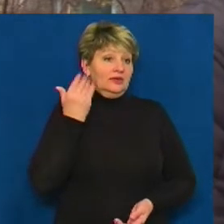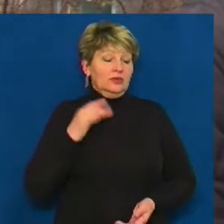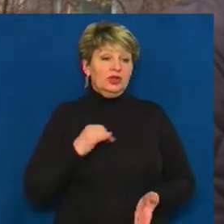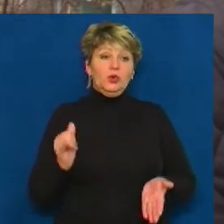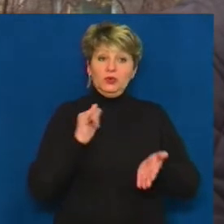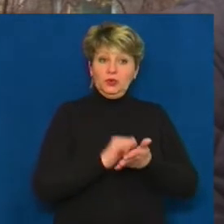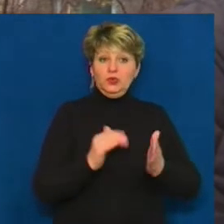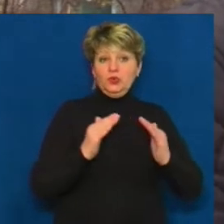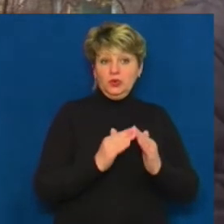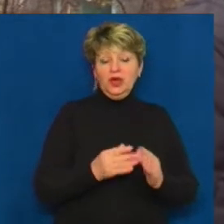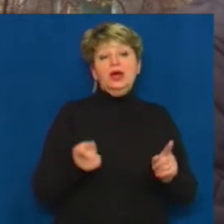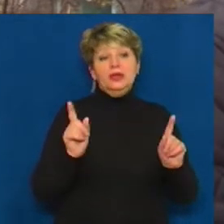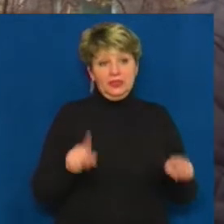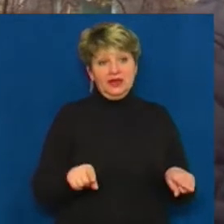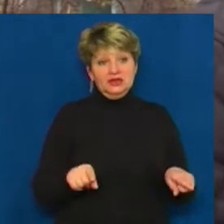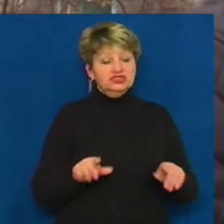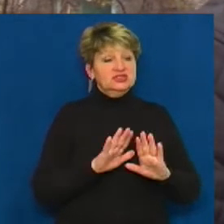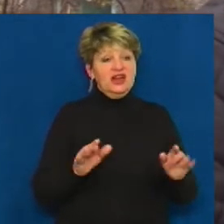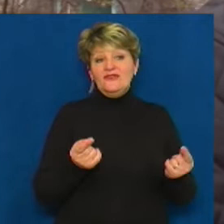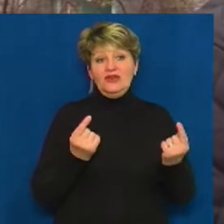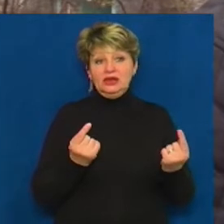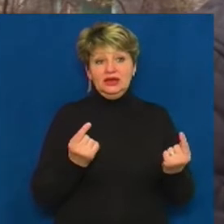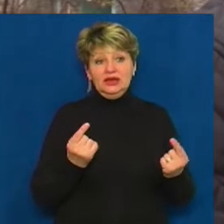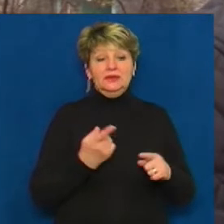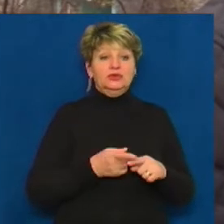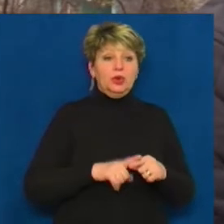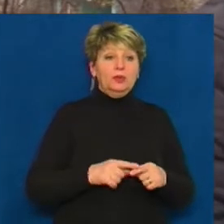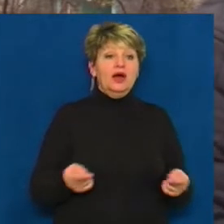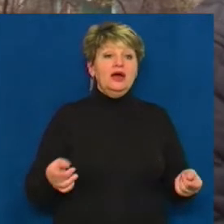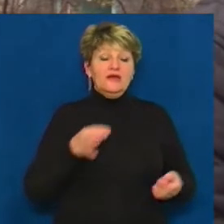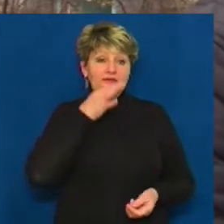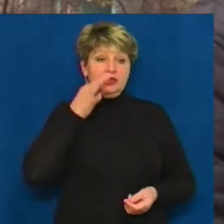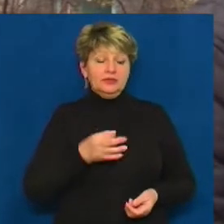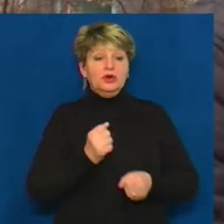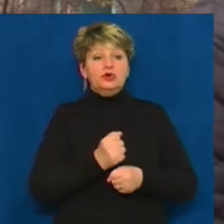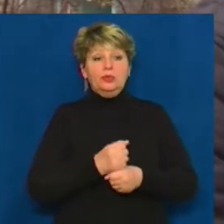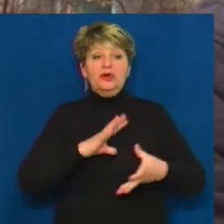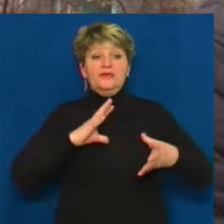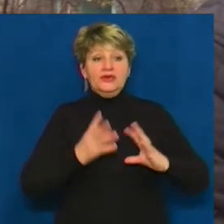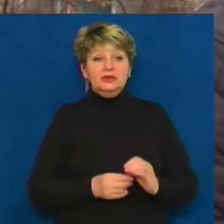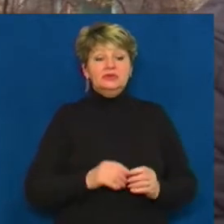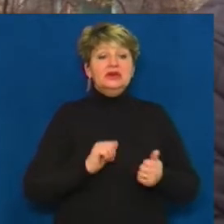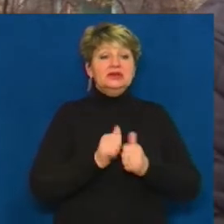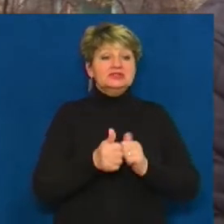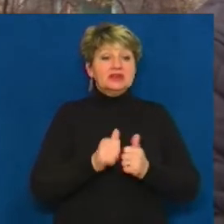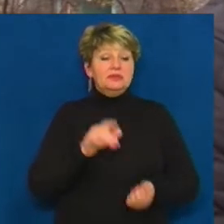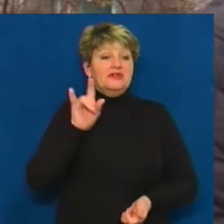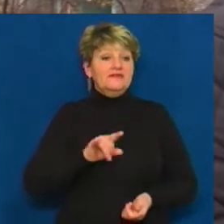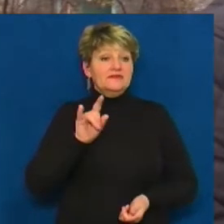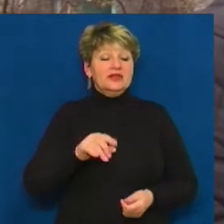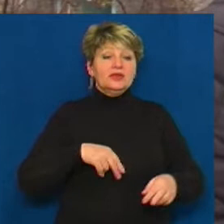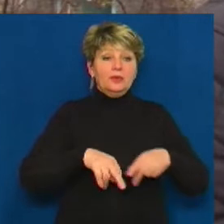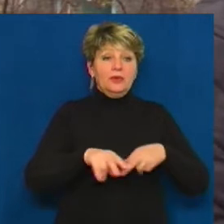будинку, теж невеликі. Тому, відповідно, робимо висновок, що заміна вікон в під'їзді не дасть